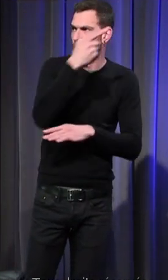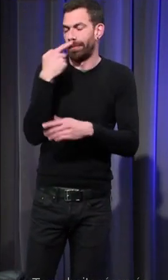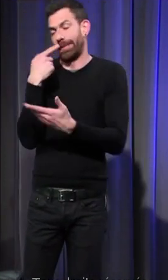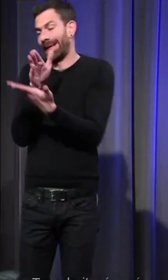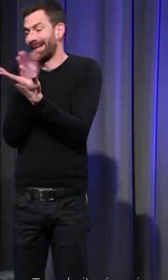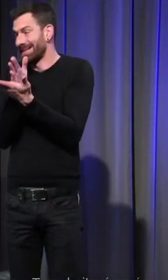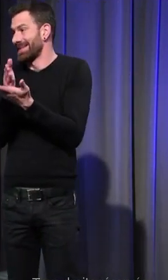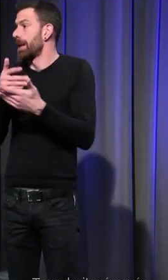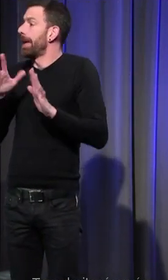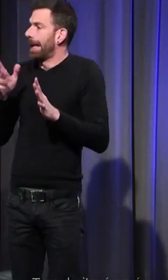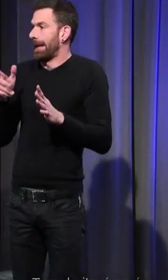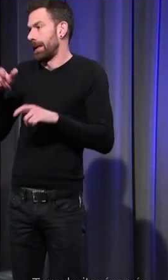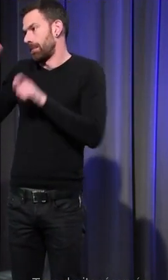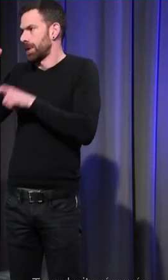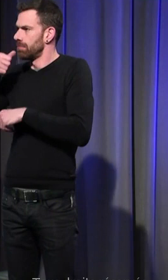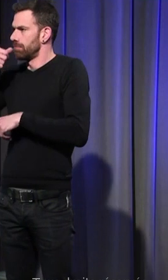mais c'est pas encore satisfaisant